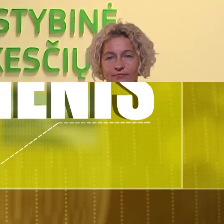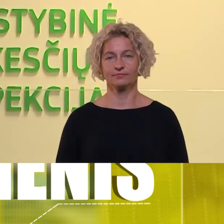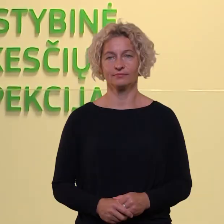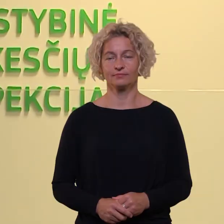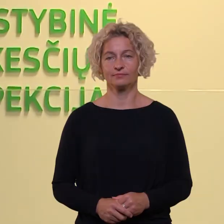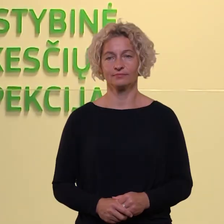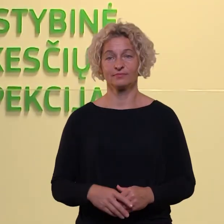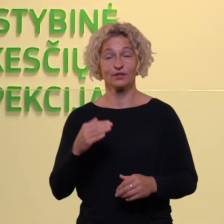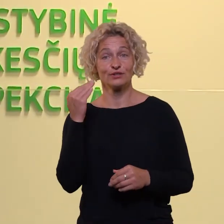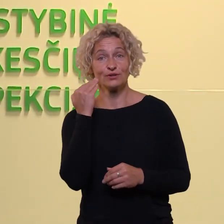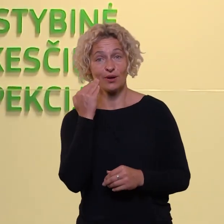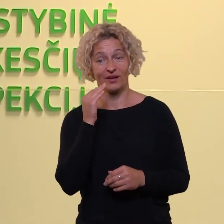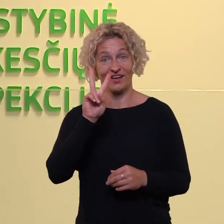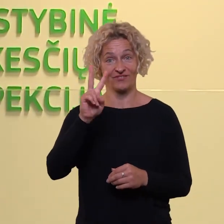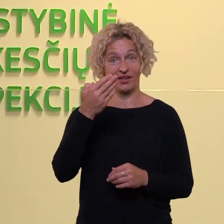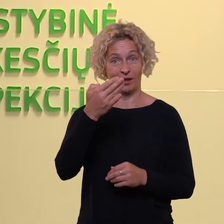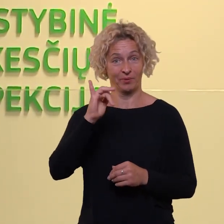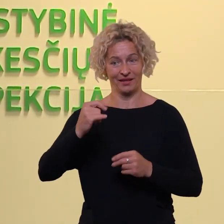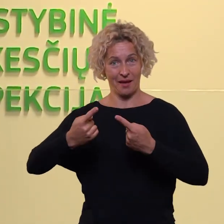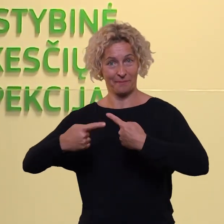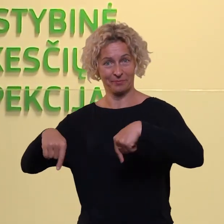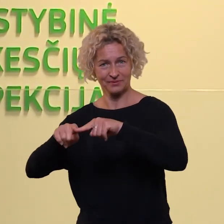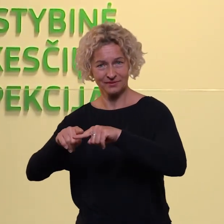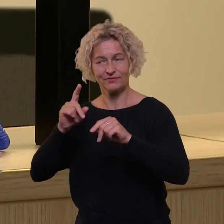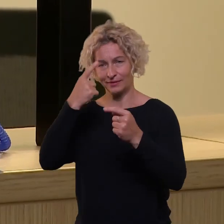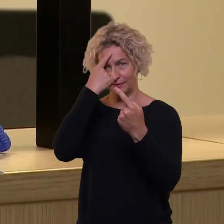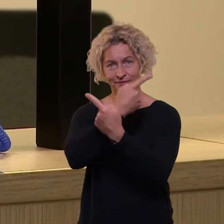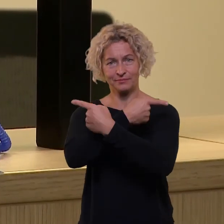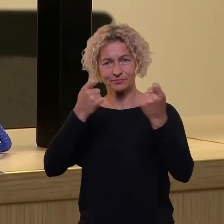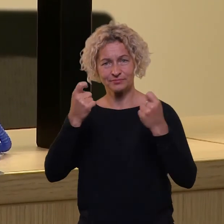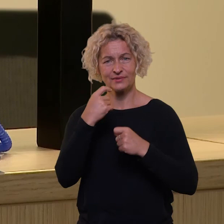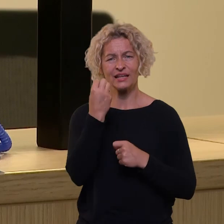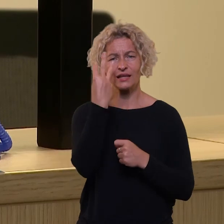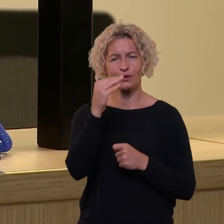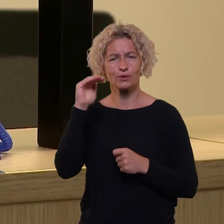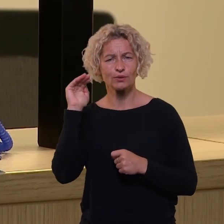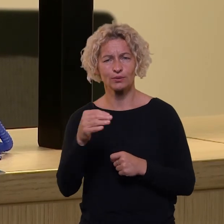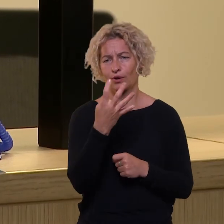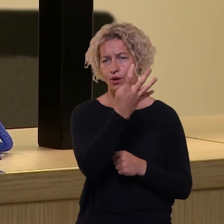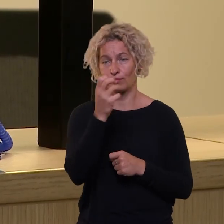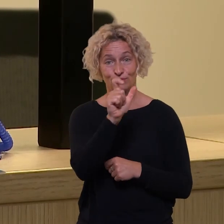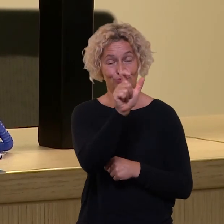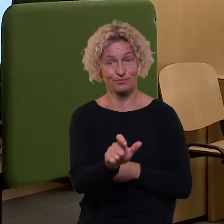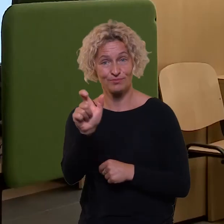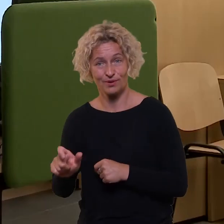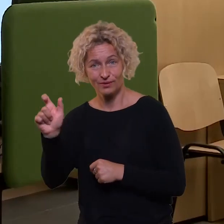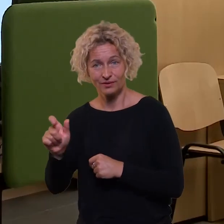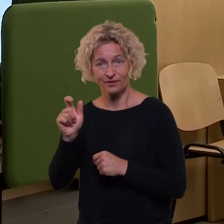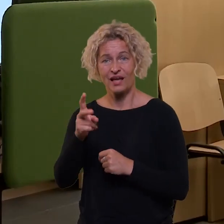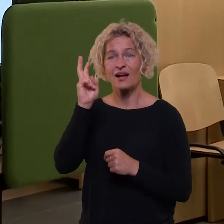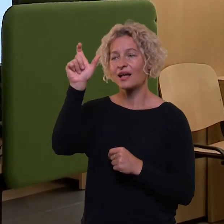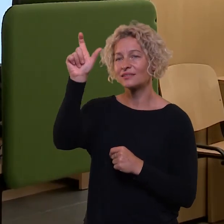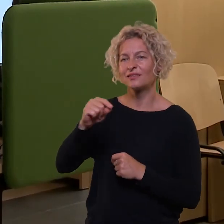Šiulių apskritės valstybinė mokesčių inspekcija informuoja, kad 13 400 šiulių apskritės gyventojų